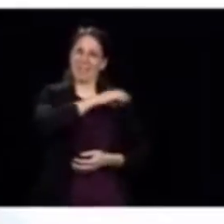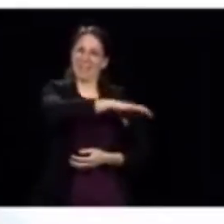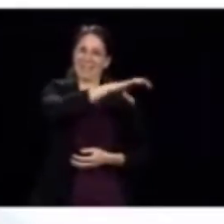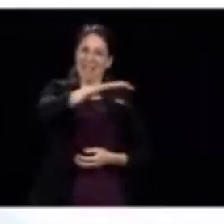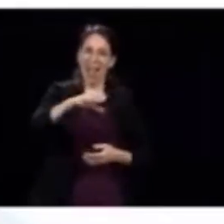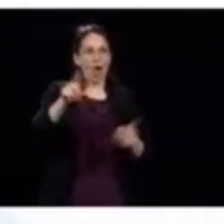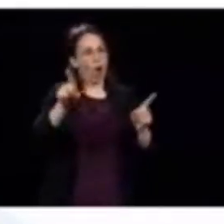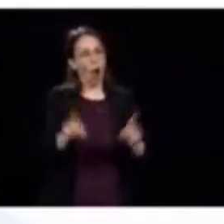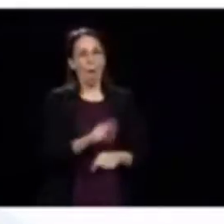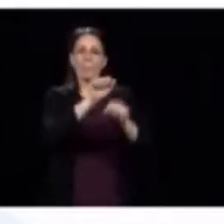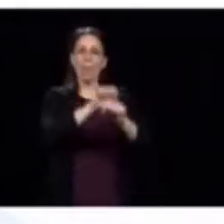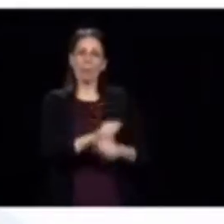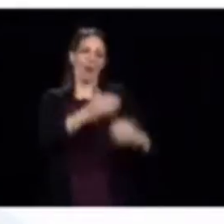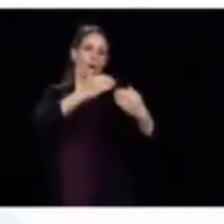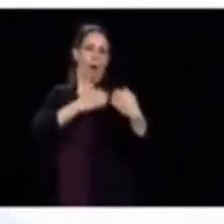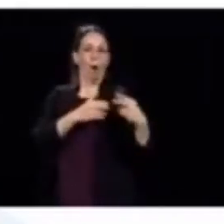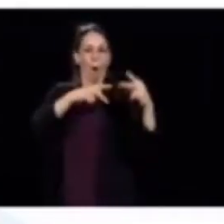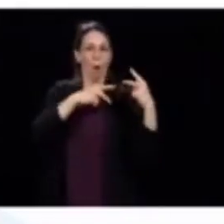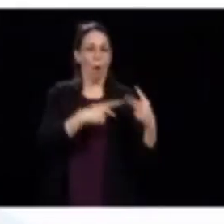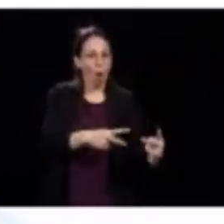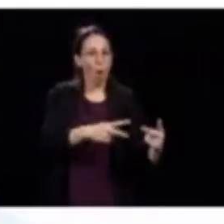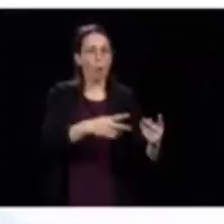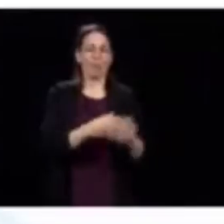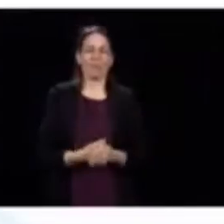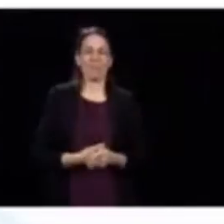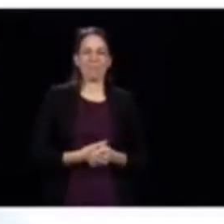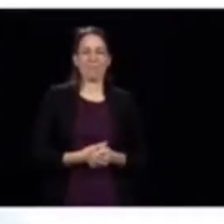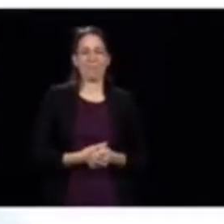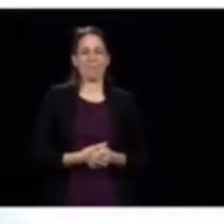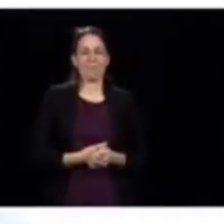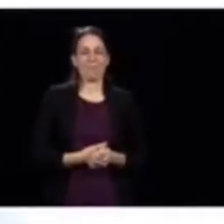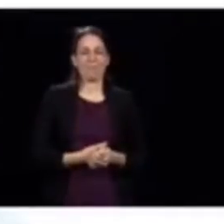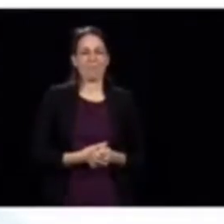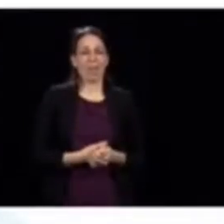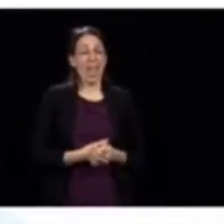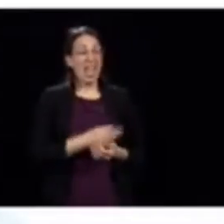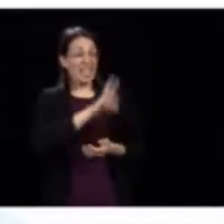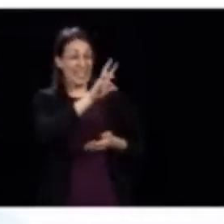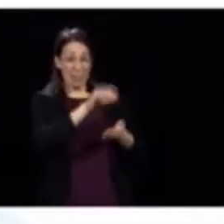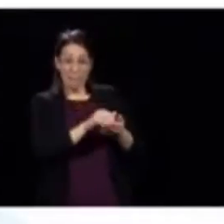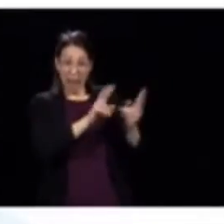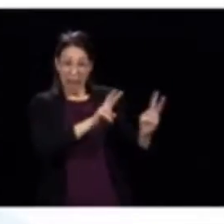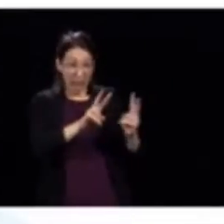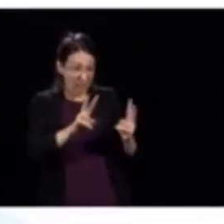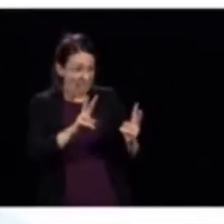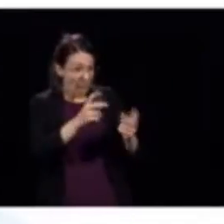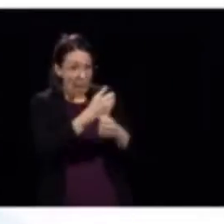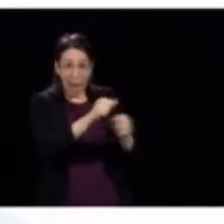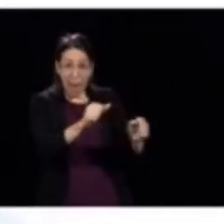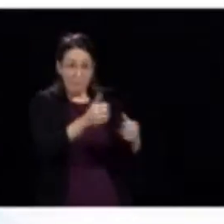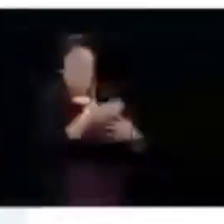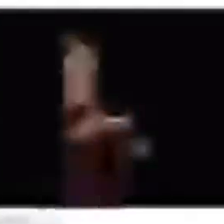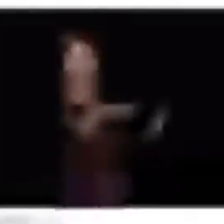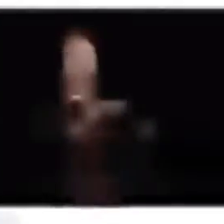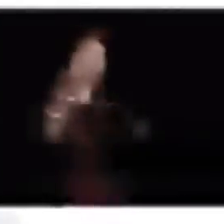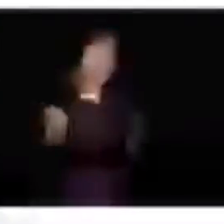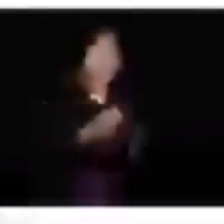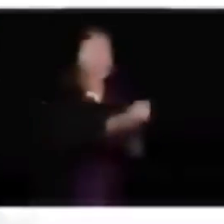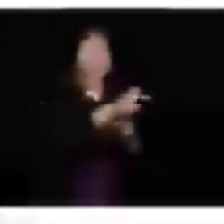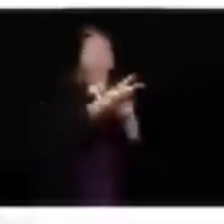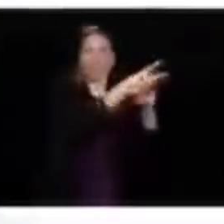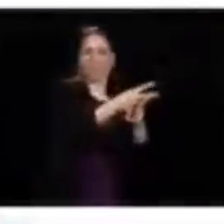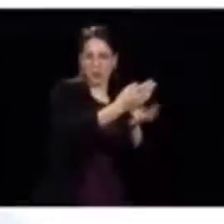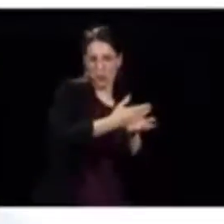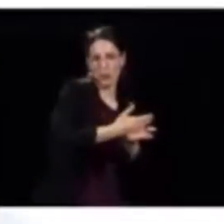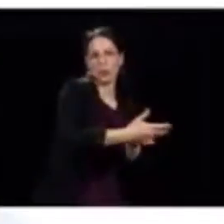là, avoir une pleine charge, puis à réutiliser une partie des 6 000 lits qui sont libres dans les